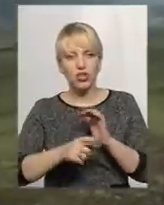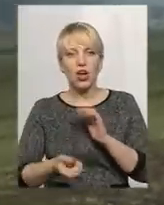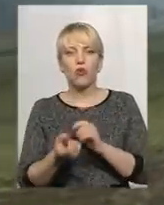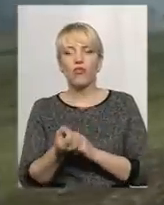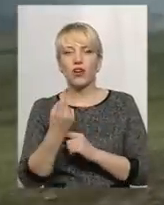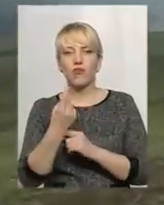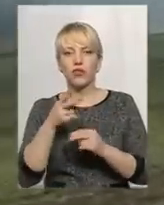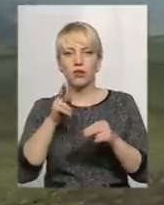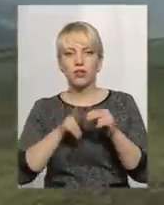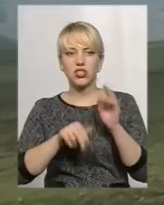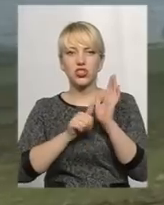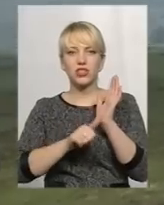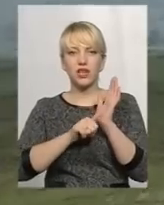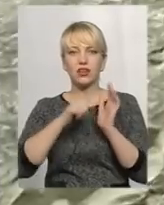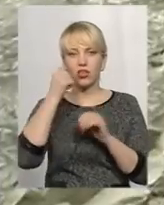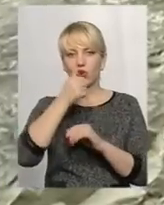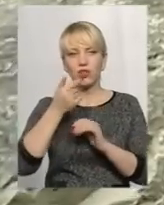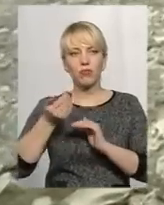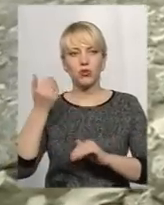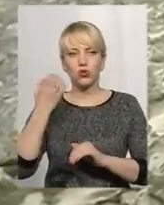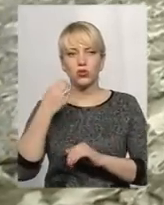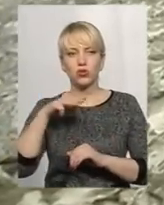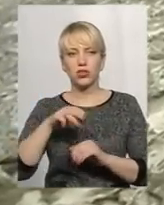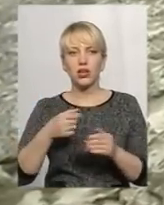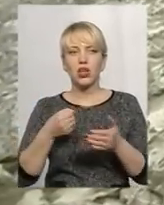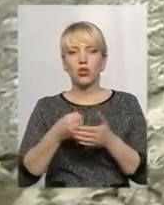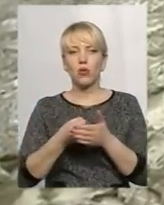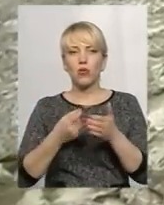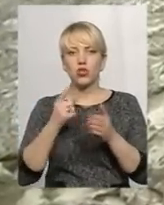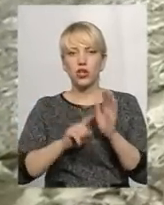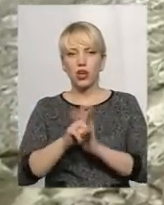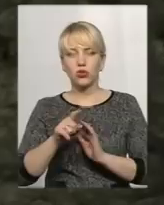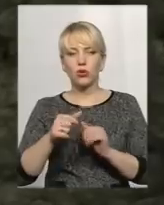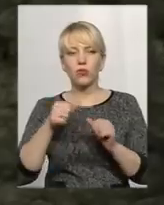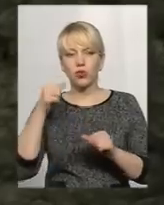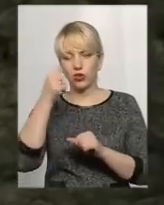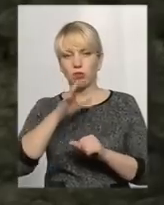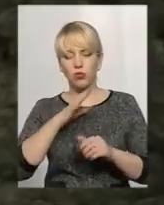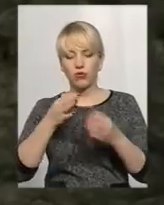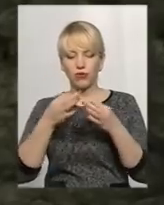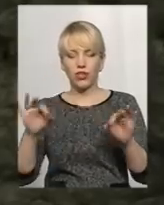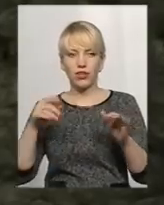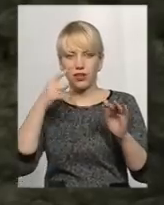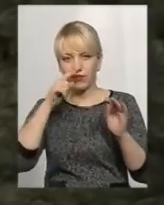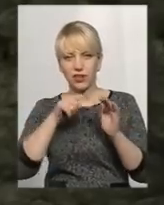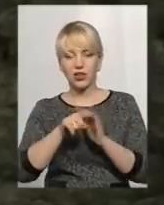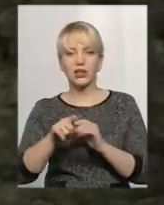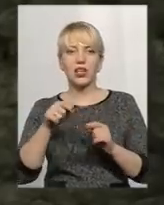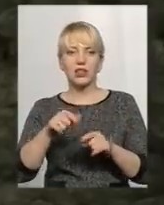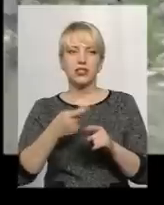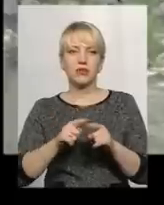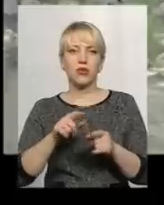прикінці 60-х років минулого століття Аж до початку 2000-х років вхід сюди був вільний Цим і користувалися